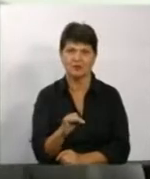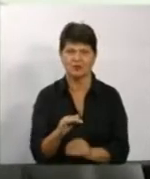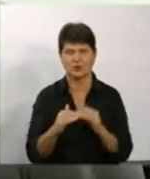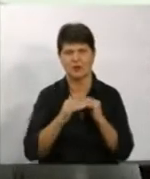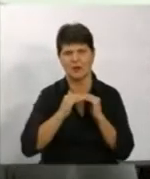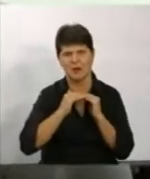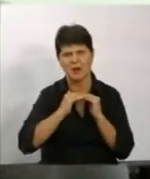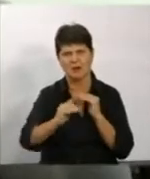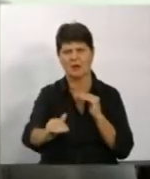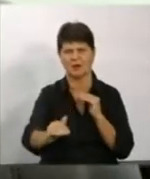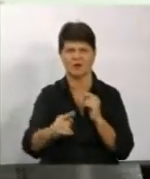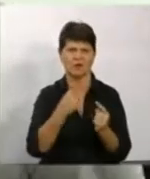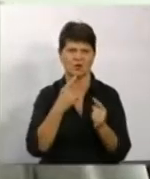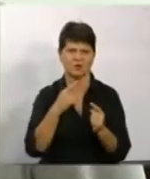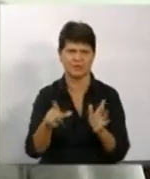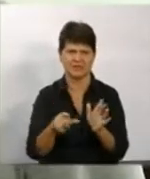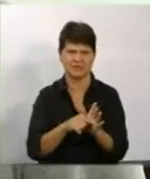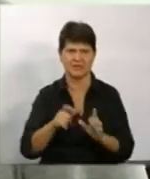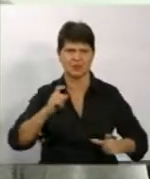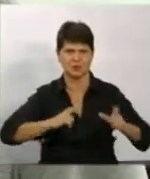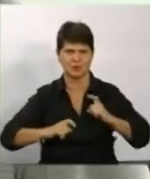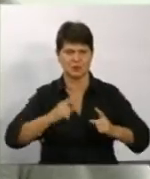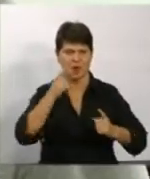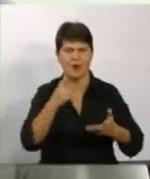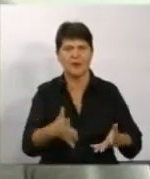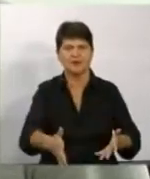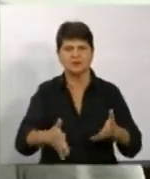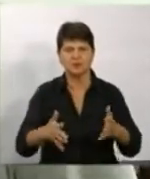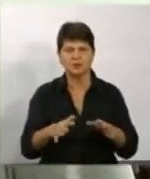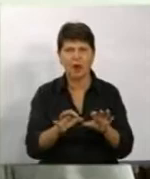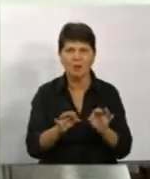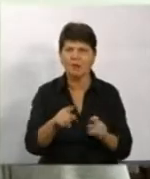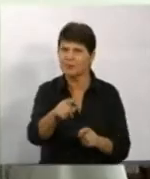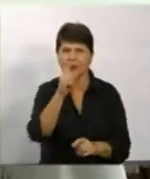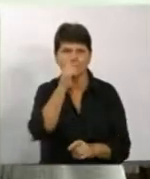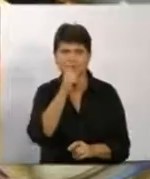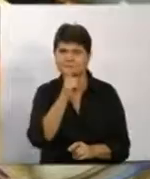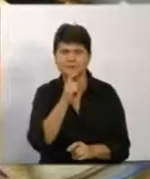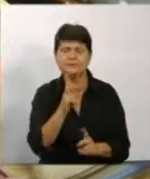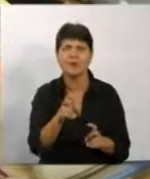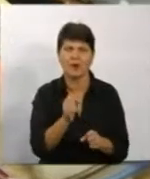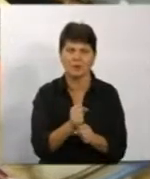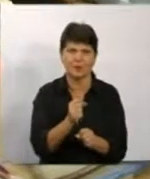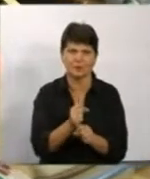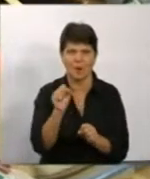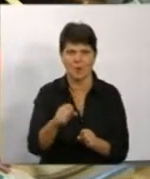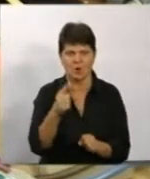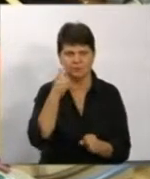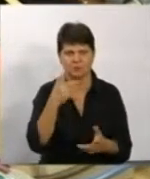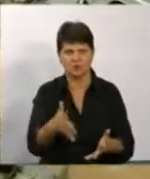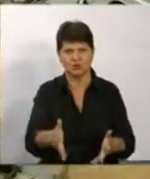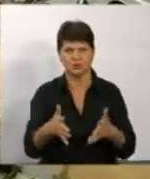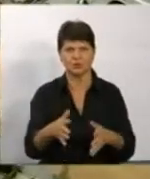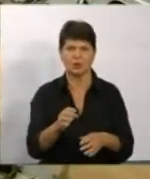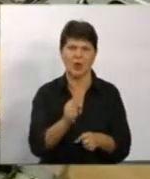своїми студентами. Він має чітко пояснити, наприклад, якщо щось тобі не зрозуміло, як це працює, він може чітко пояснити, ось це